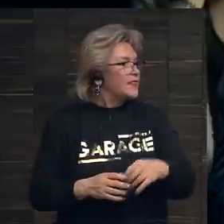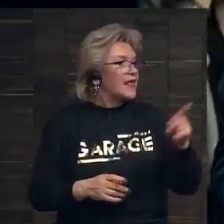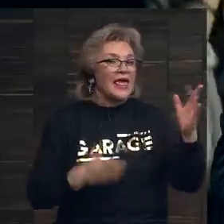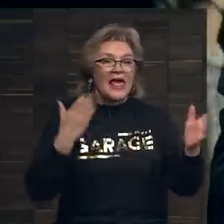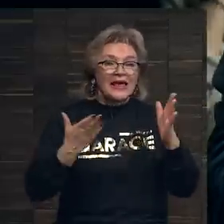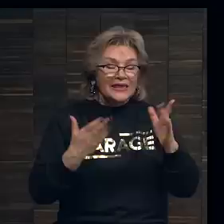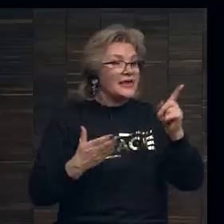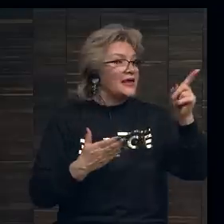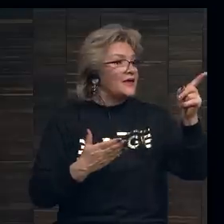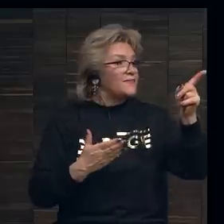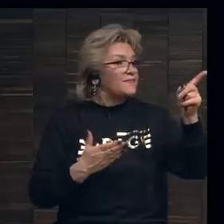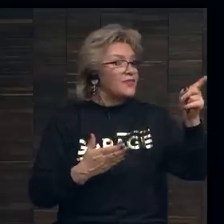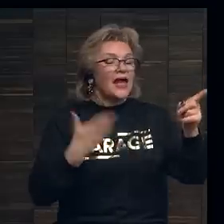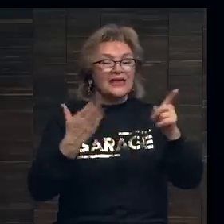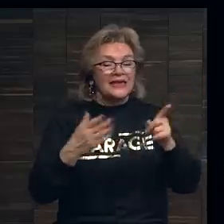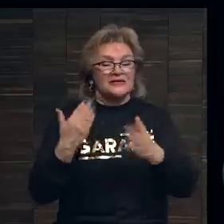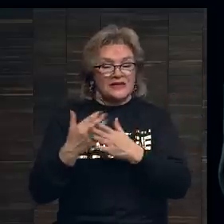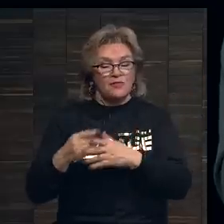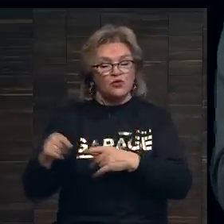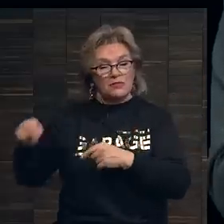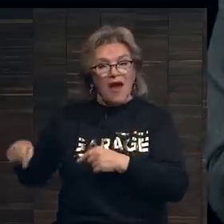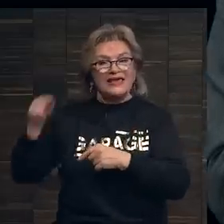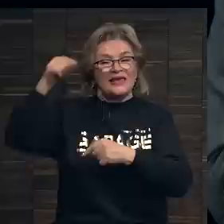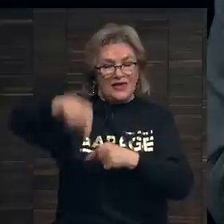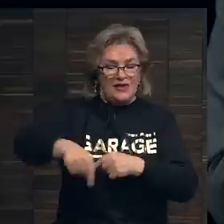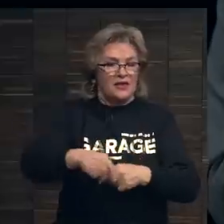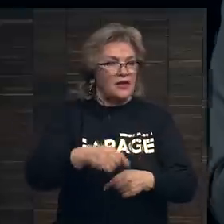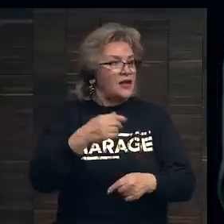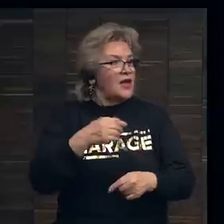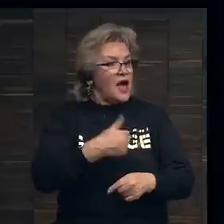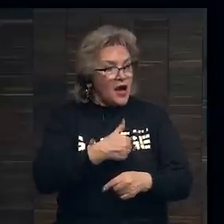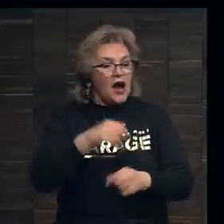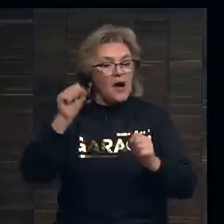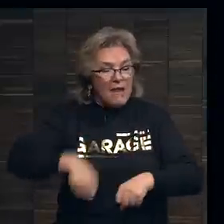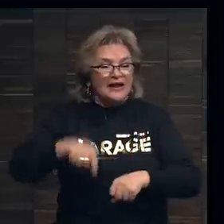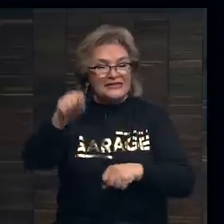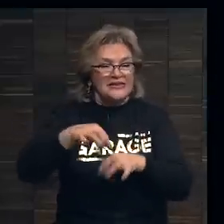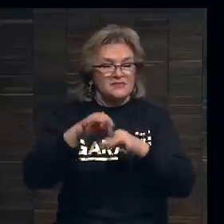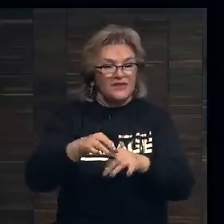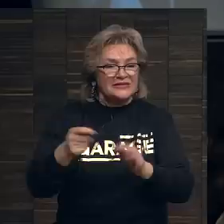Если они планируют проводить здесь аукционы, может быть, вы хотели бы ответить на этот вопрос?